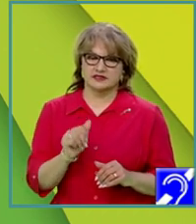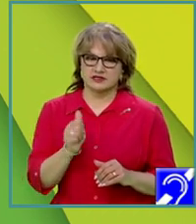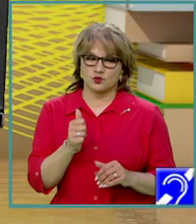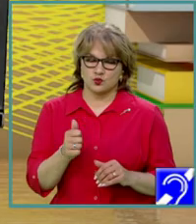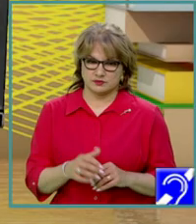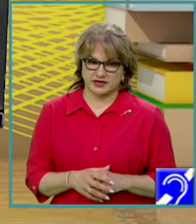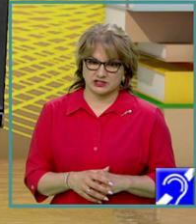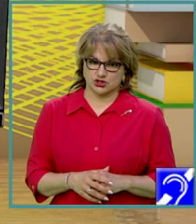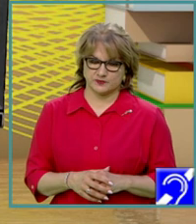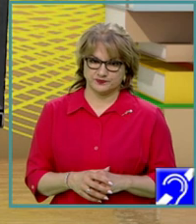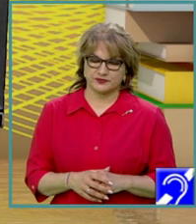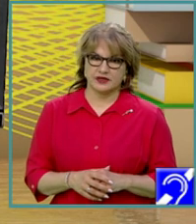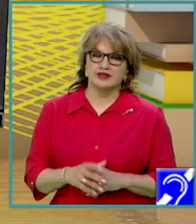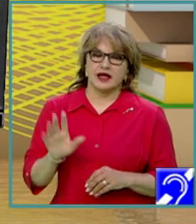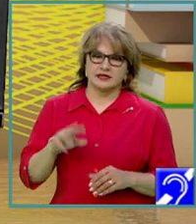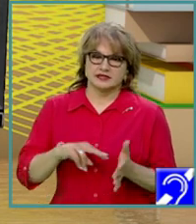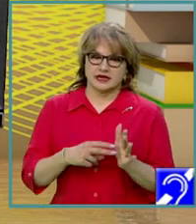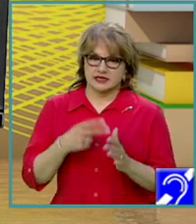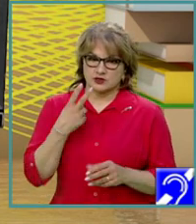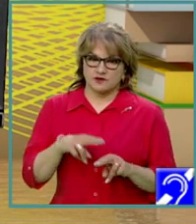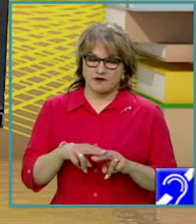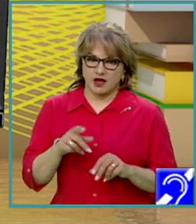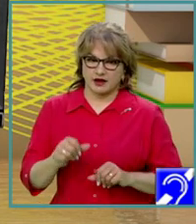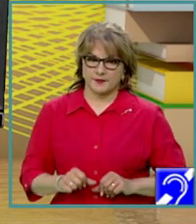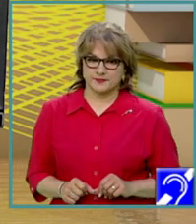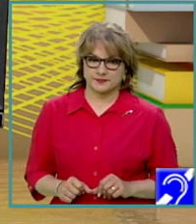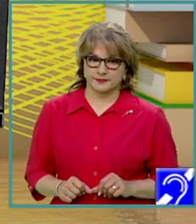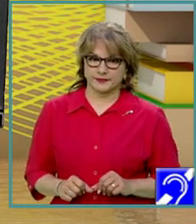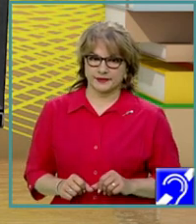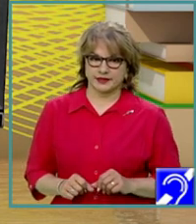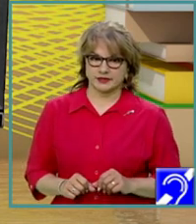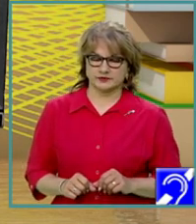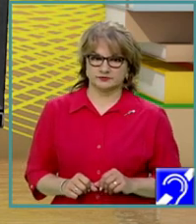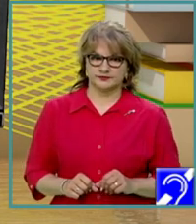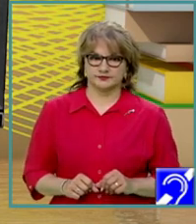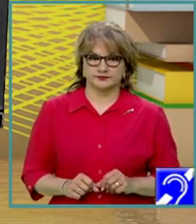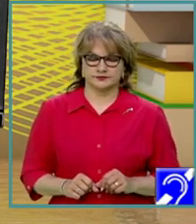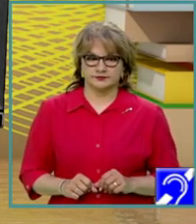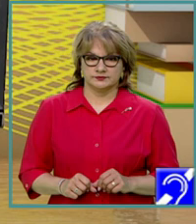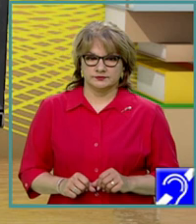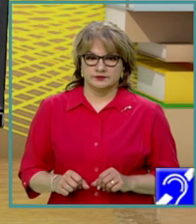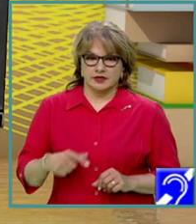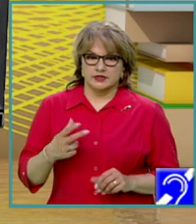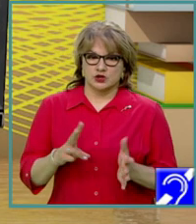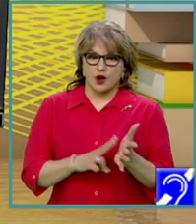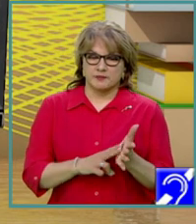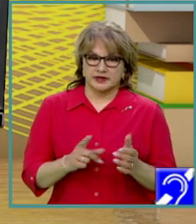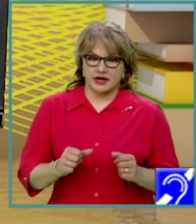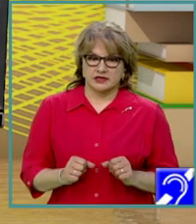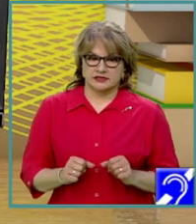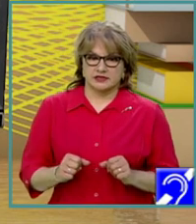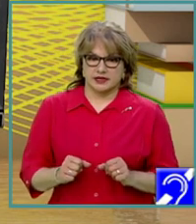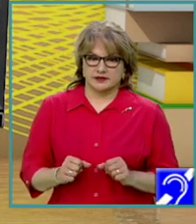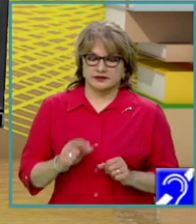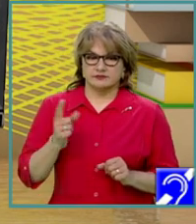11. Aici avem rezolvarea acestei, avem o aplicație, e vorba de